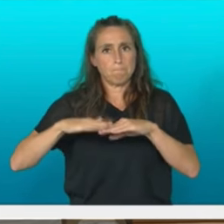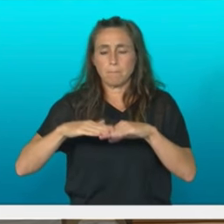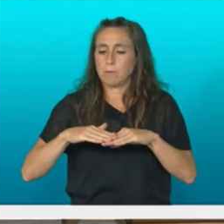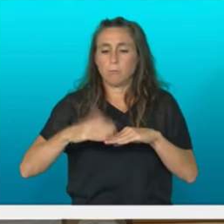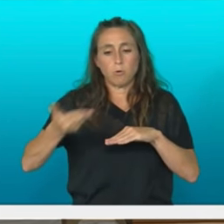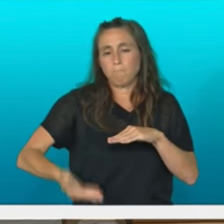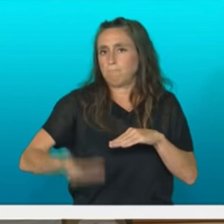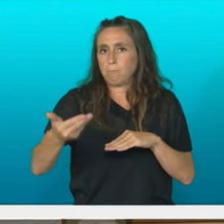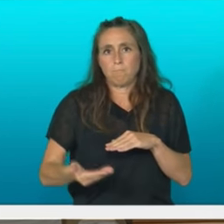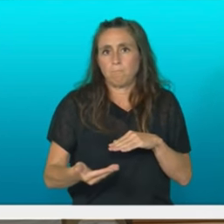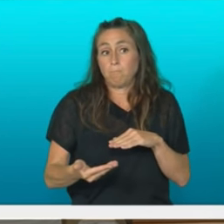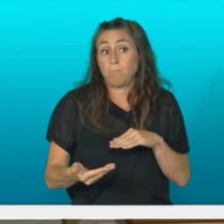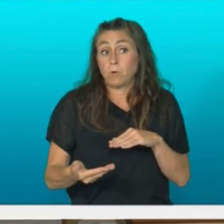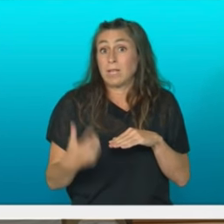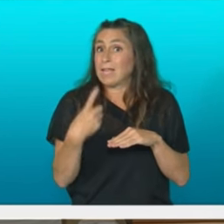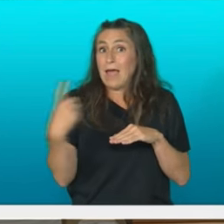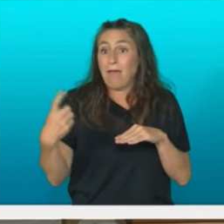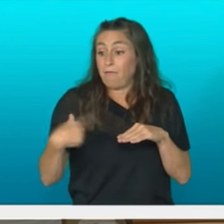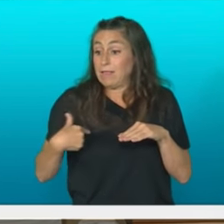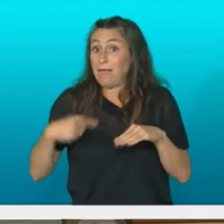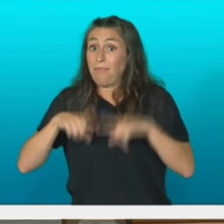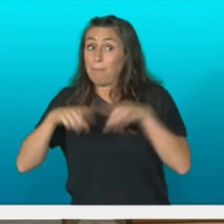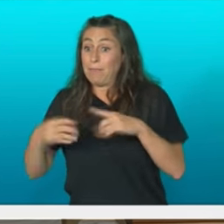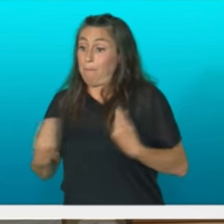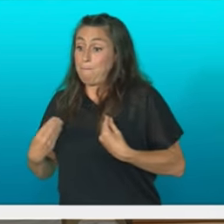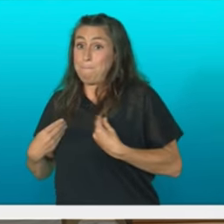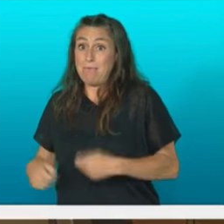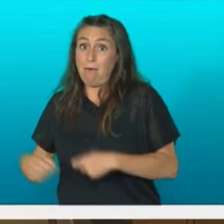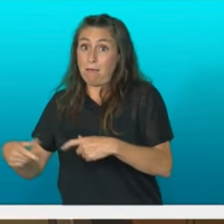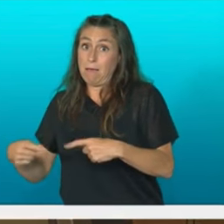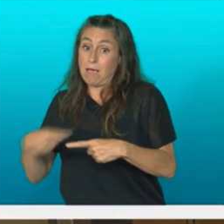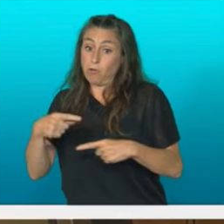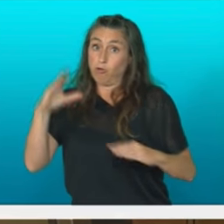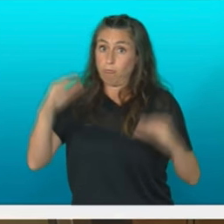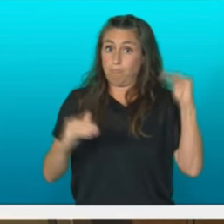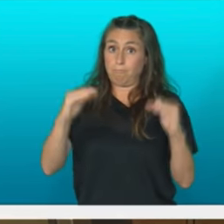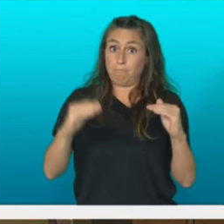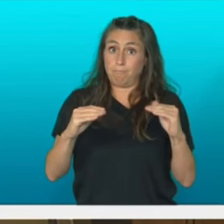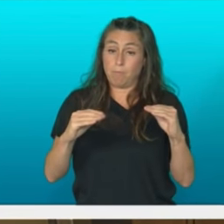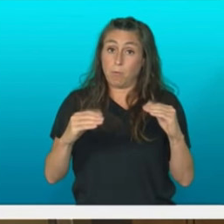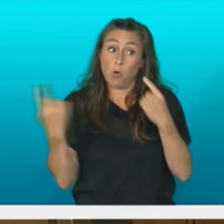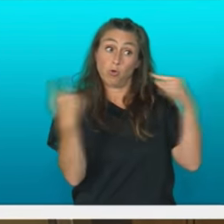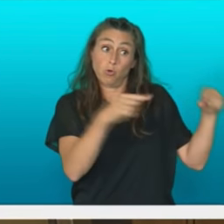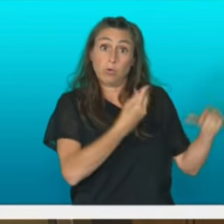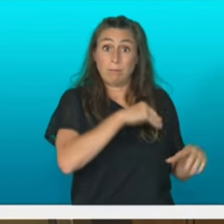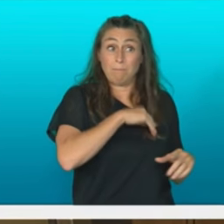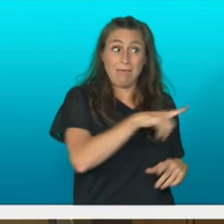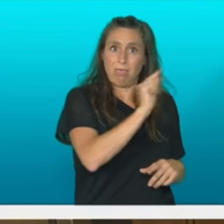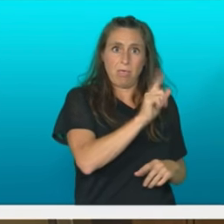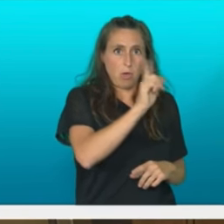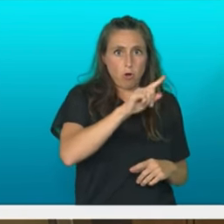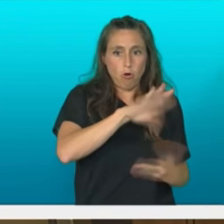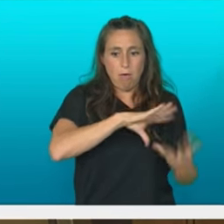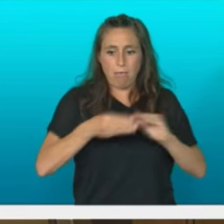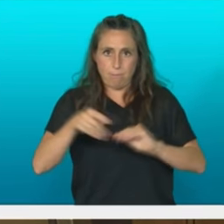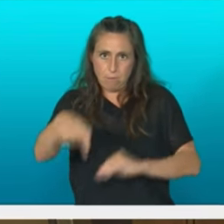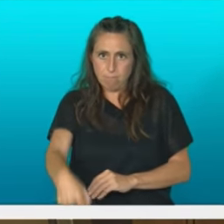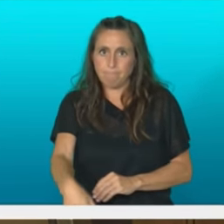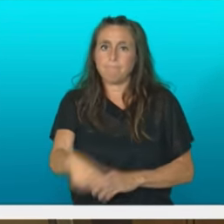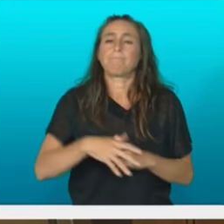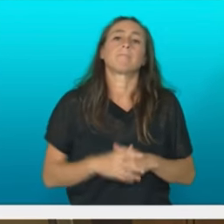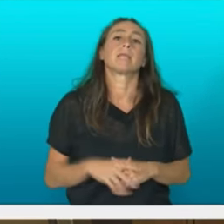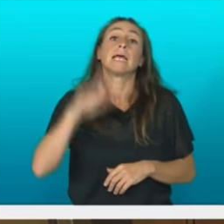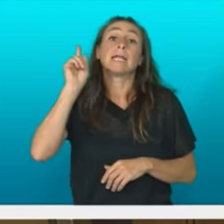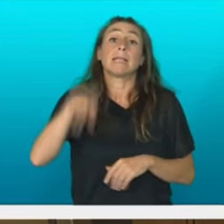kostuaren neurrikoa izatea eta ondorioz hemenera bakitzea bizi dugun nirehultzak teknologiko